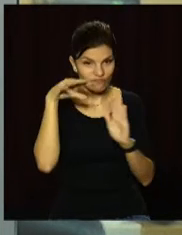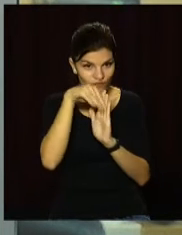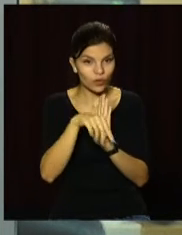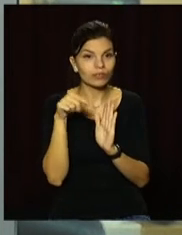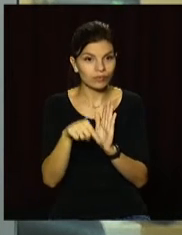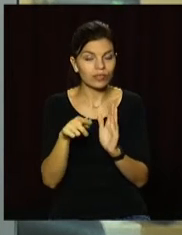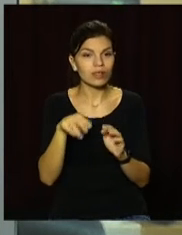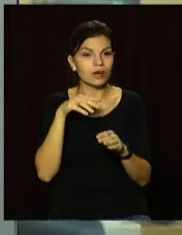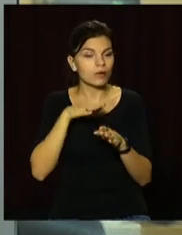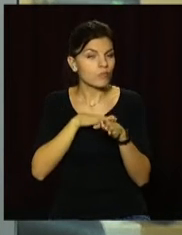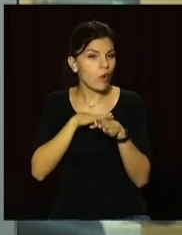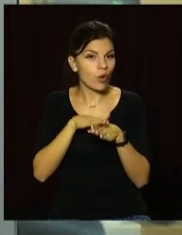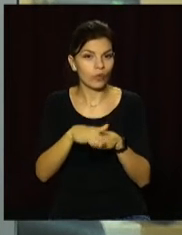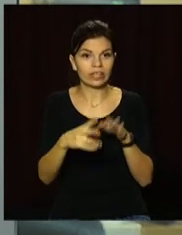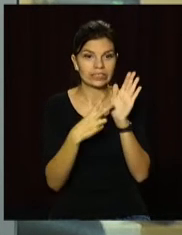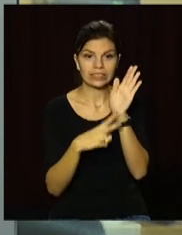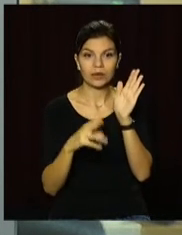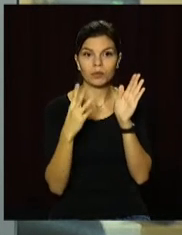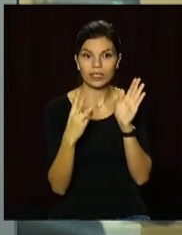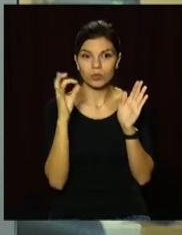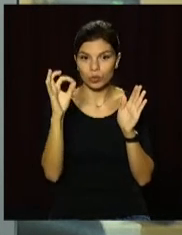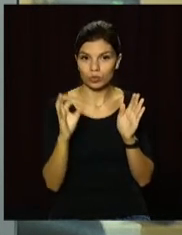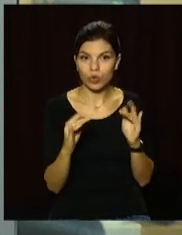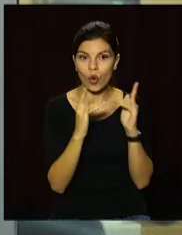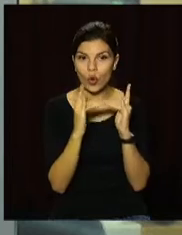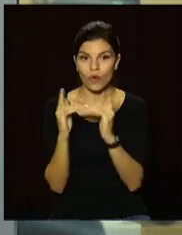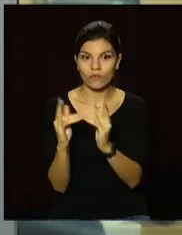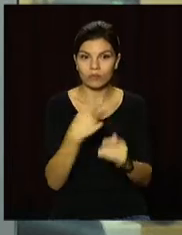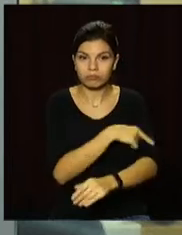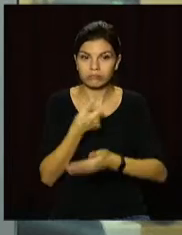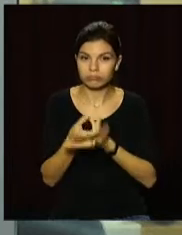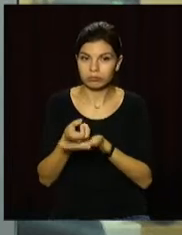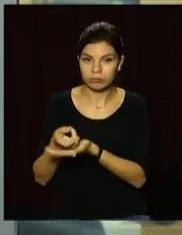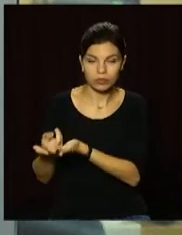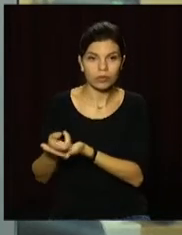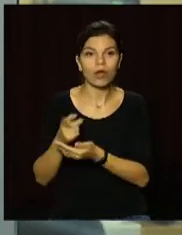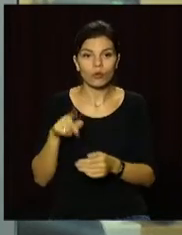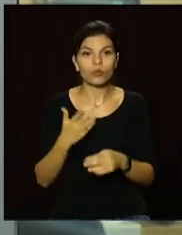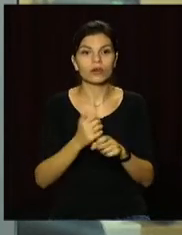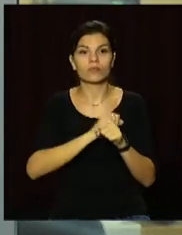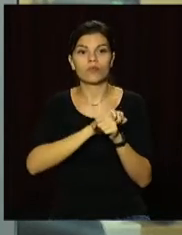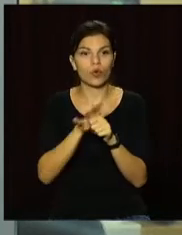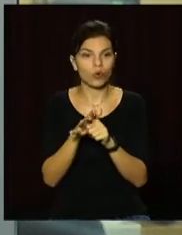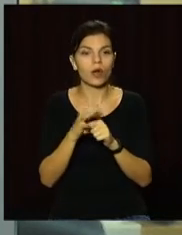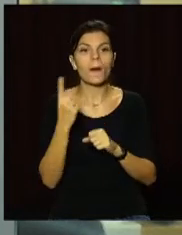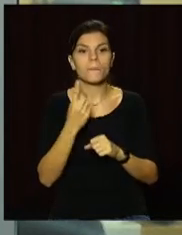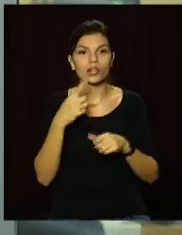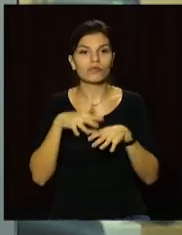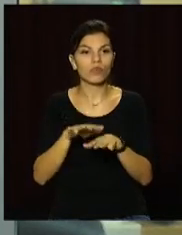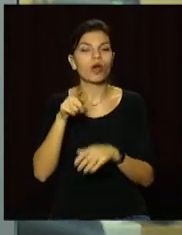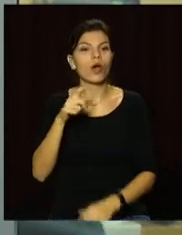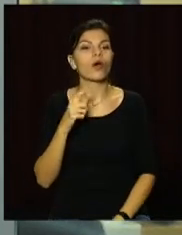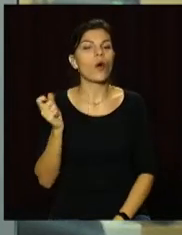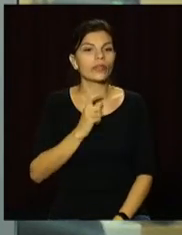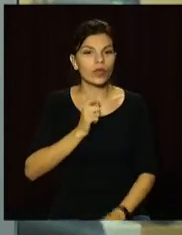Тут завантажені понад 73% ліжок. Крім того, найбільш завантаженими є ковід-лікарняні першої хвилі в Одеській,